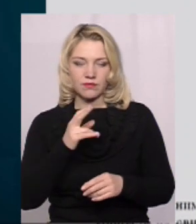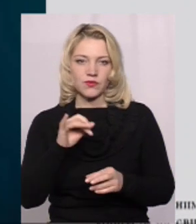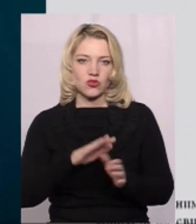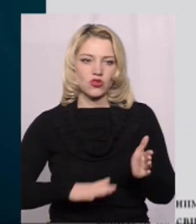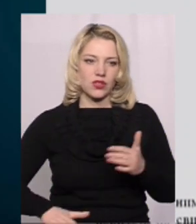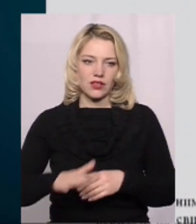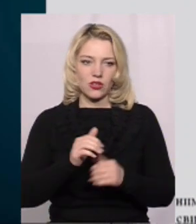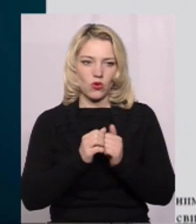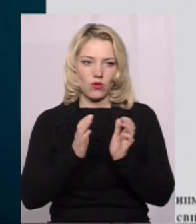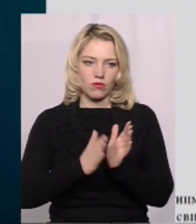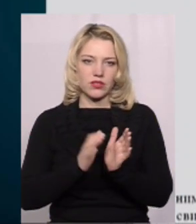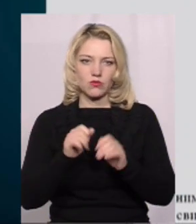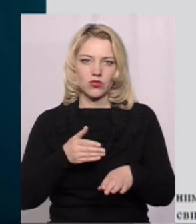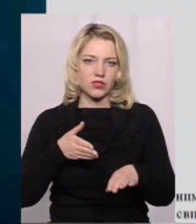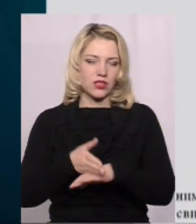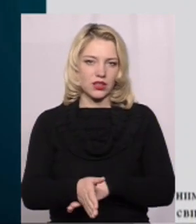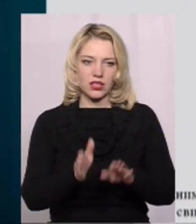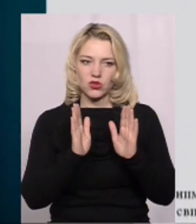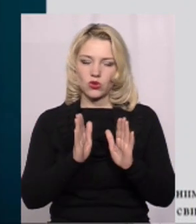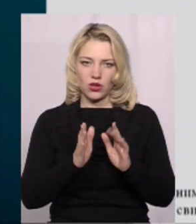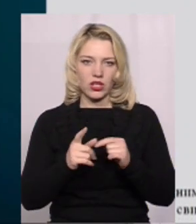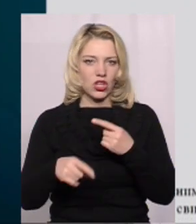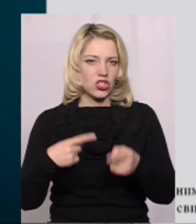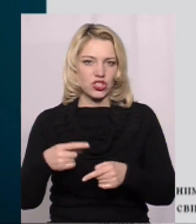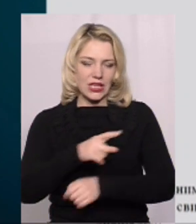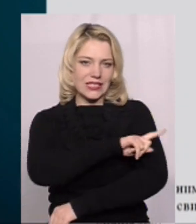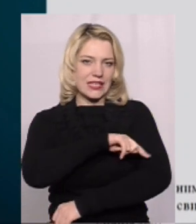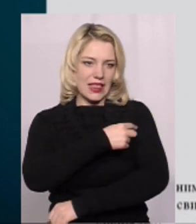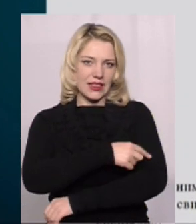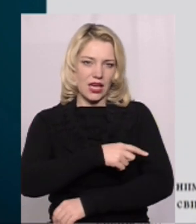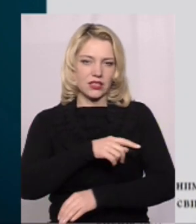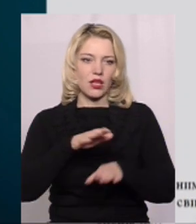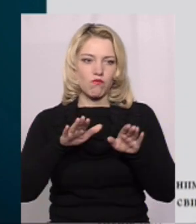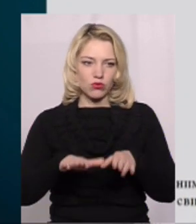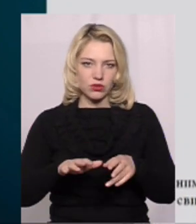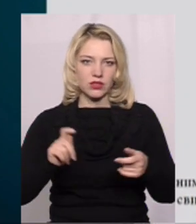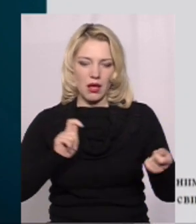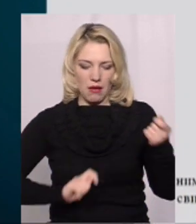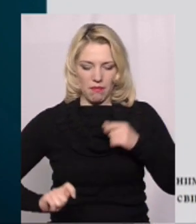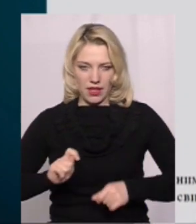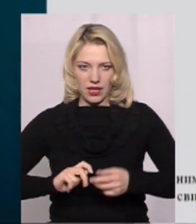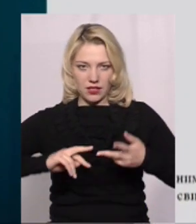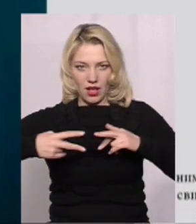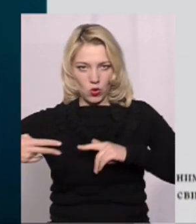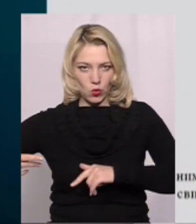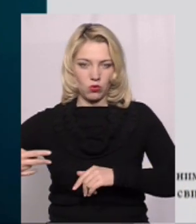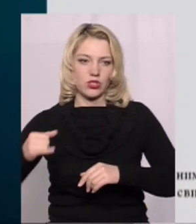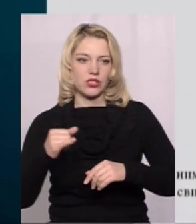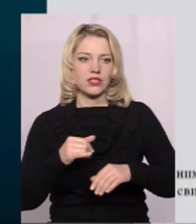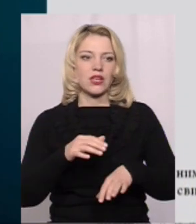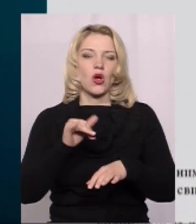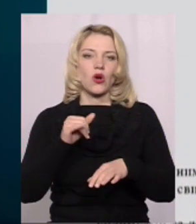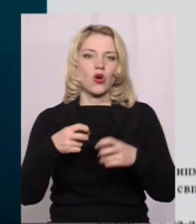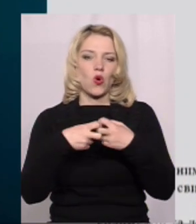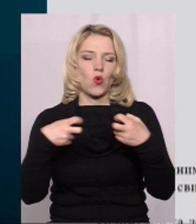територію комплексу можна зайти тільки через санітарно-пропускний пункт Перевдягнувшись і перевзувшись у гумові